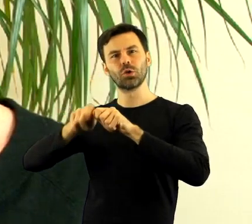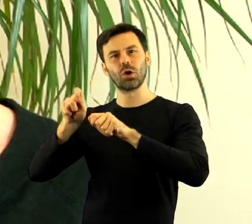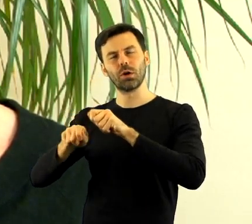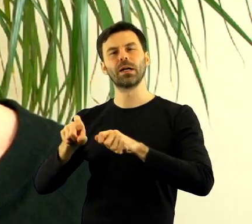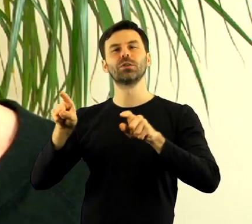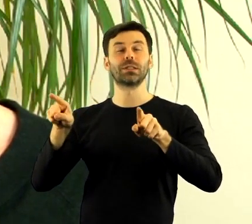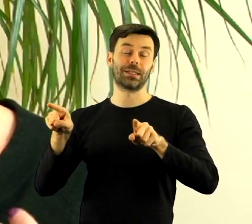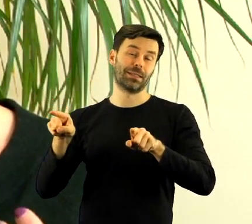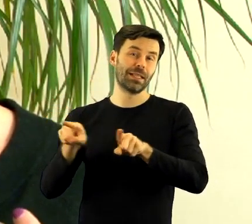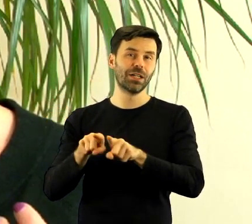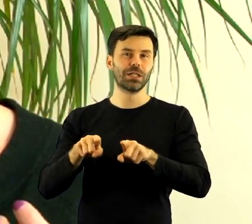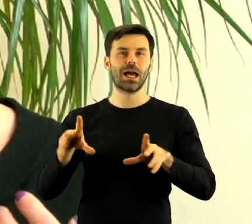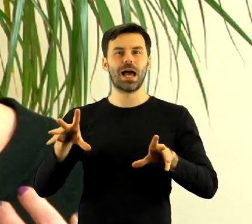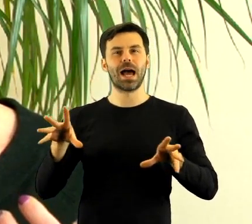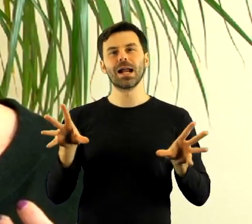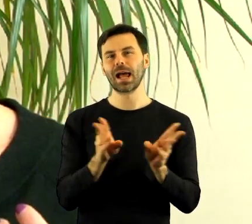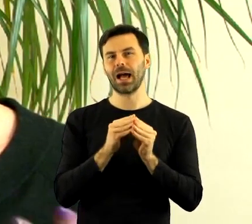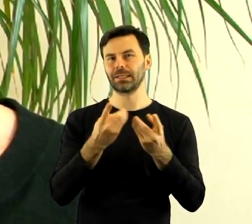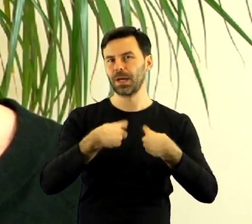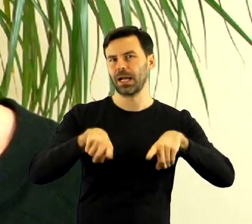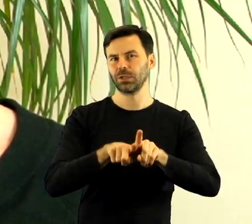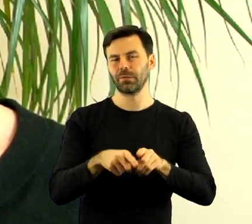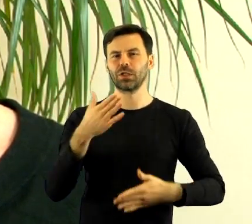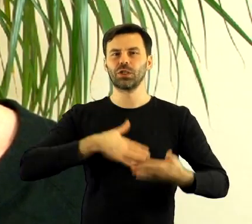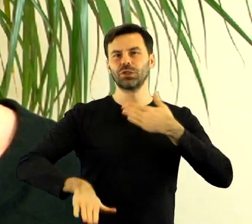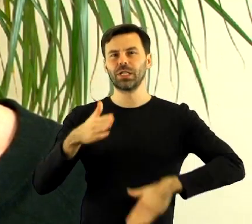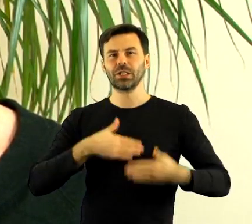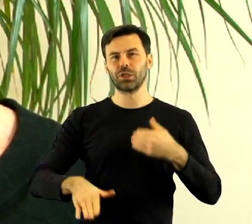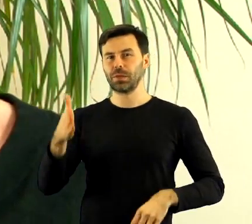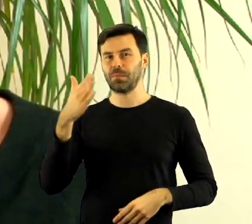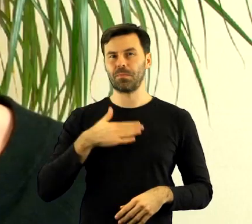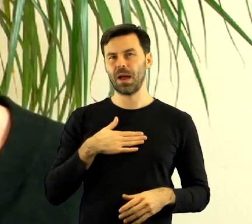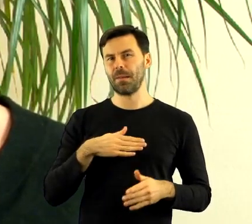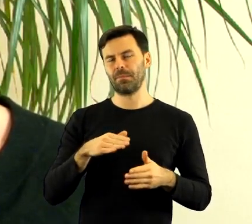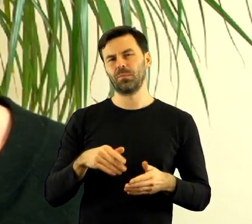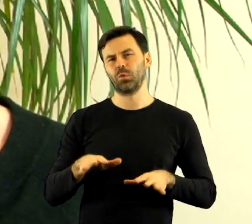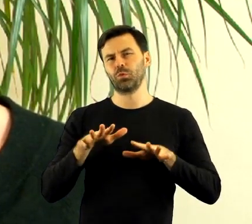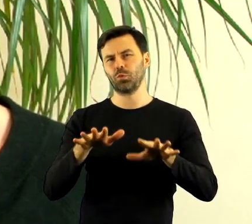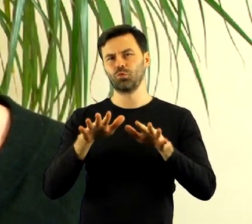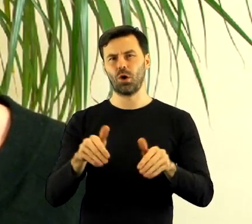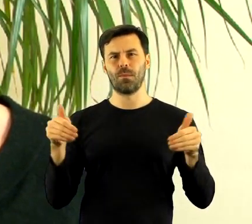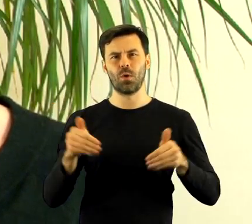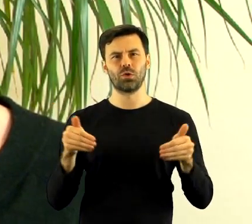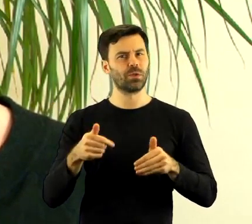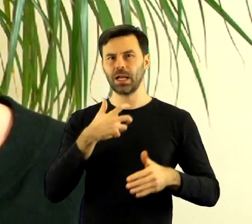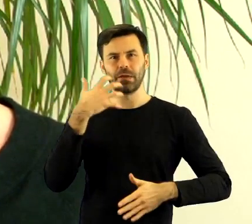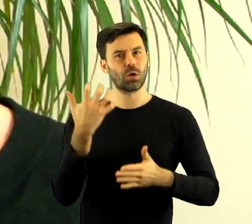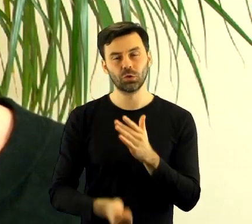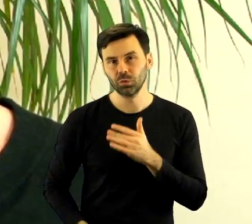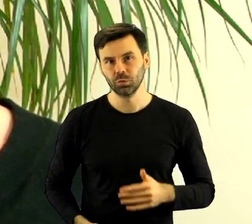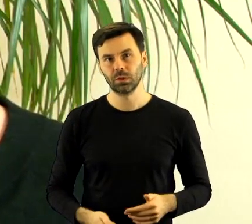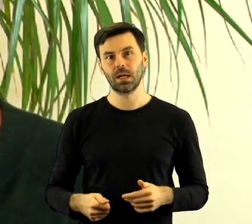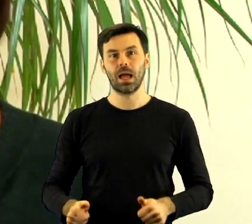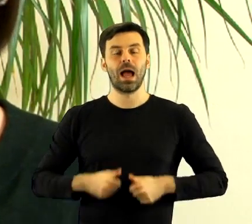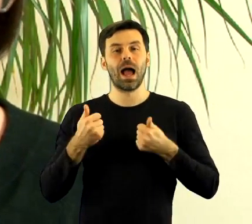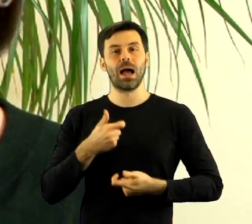ale i coś realizować, wspólnie cieszyć się tym, że mamy mnóstwo narzędzi w rękach, których nie wykorzystujemy, żebyśmy